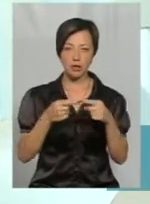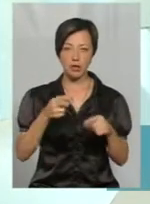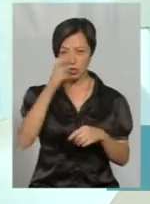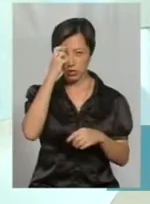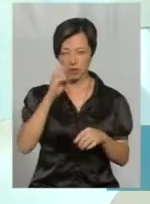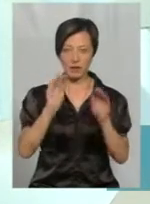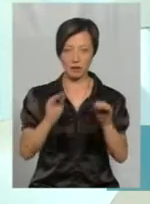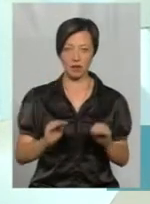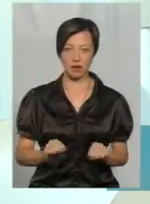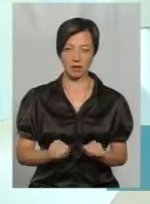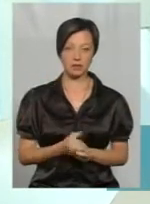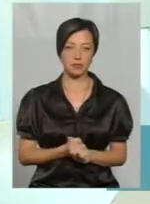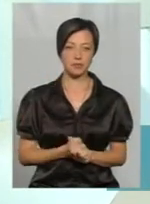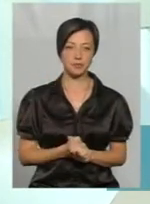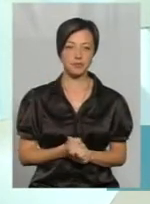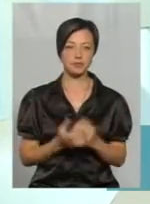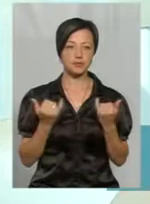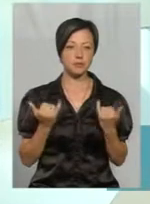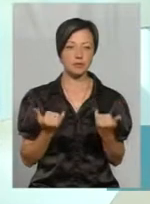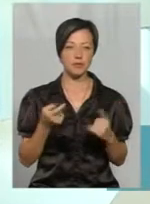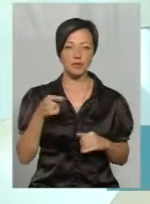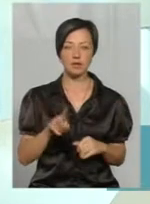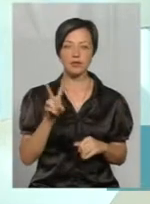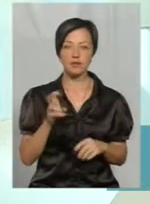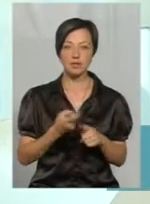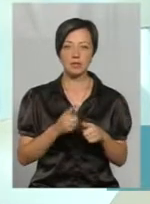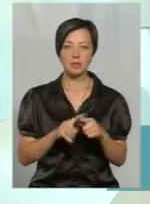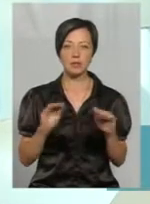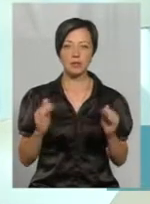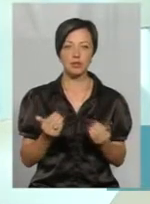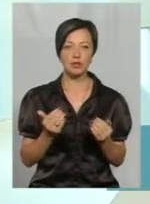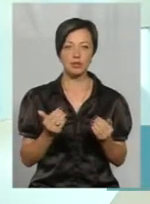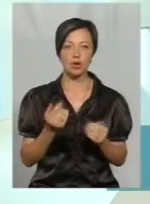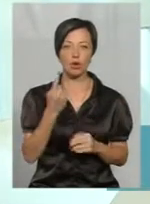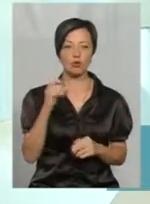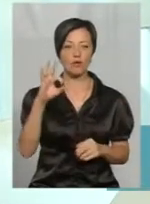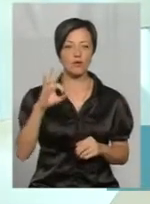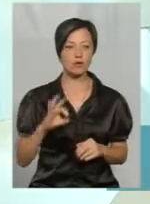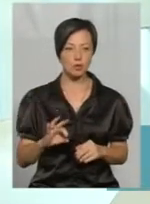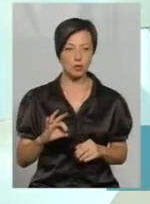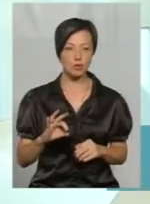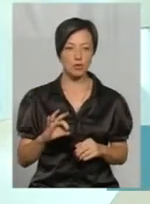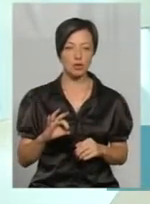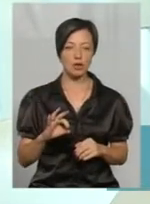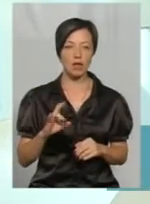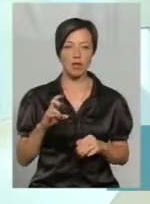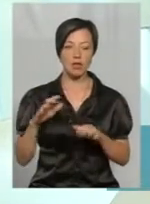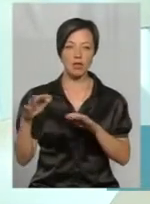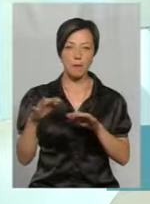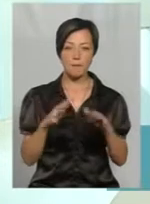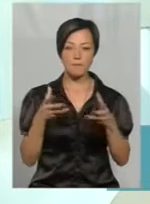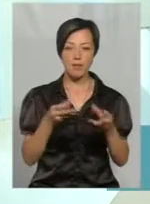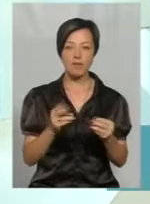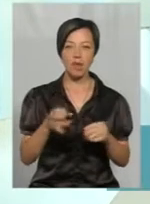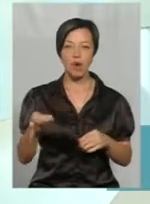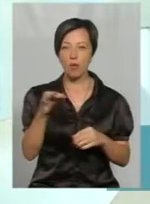статистики. Сьогодні як 1200, це менше навіть 1%, і наплив на область, воно